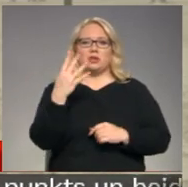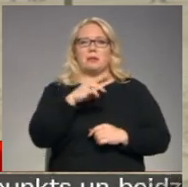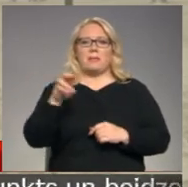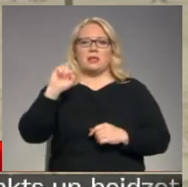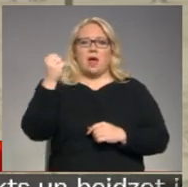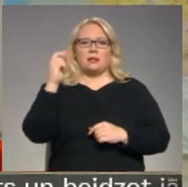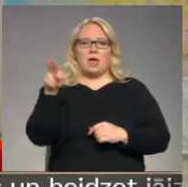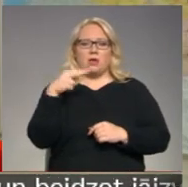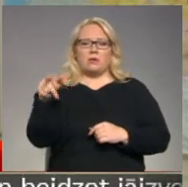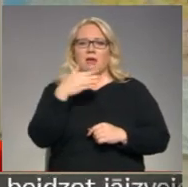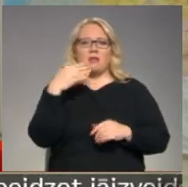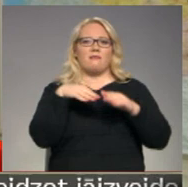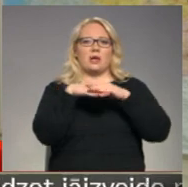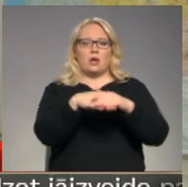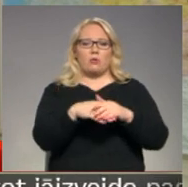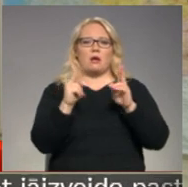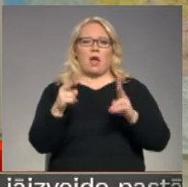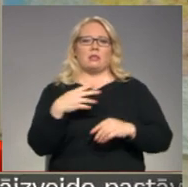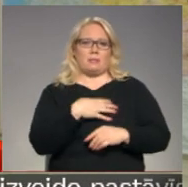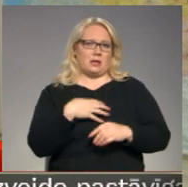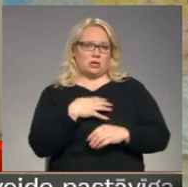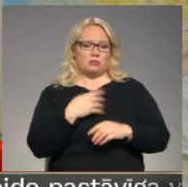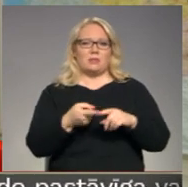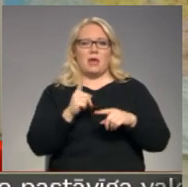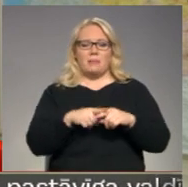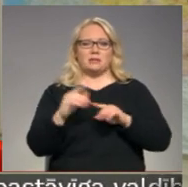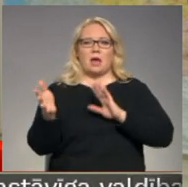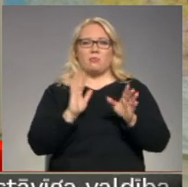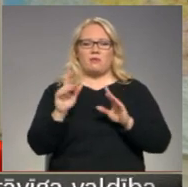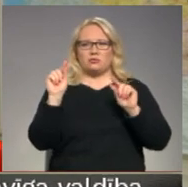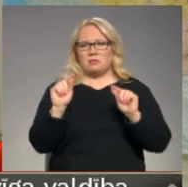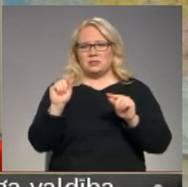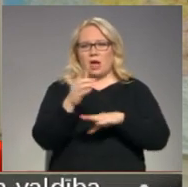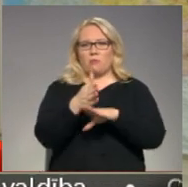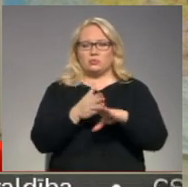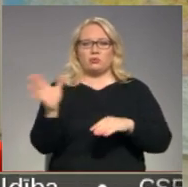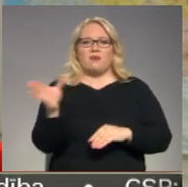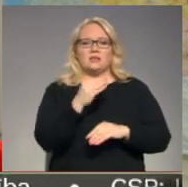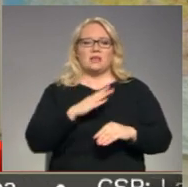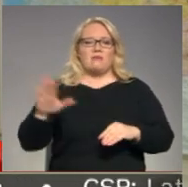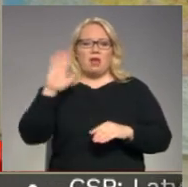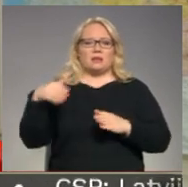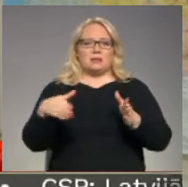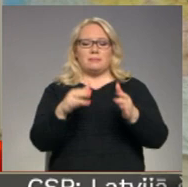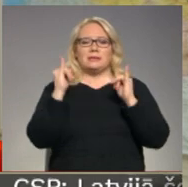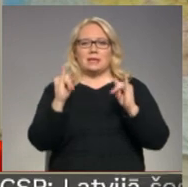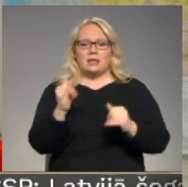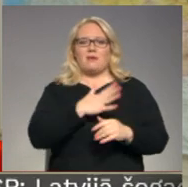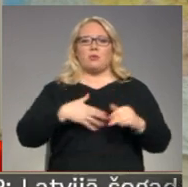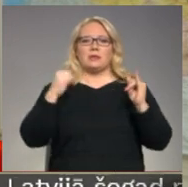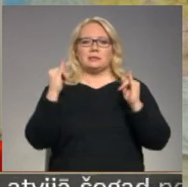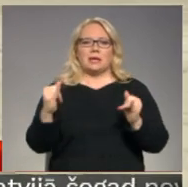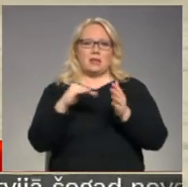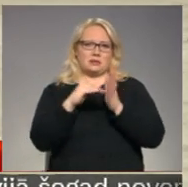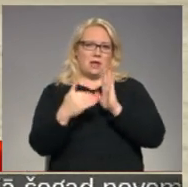tā vērtība, kas nav ieguldīta, kā būtu nepieciešams. Tāpēc aptveni nedaudz mazāk kā pusi no visiem valsts ceļiem ir ļoti sliktā tehniskā